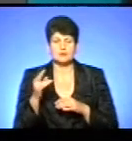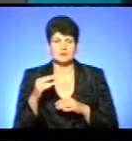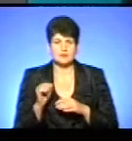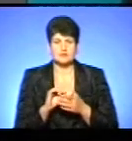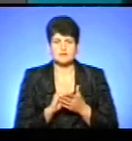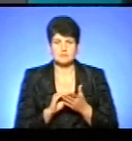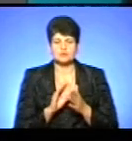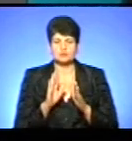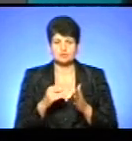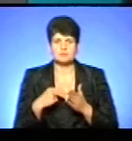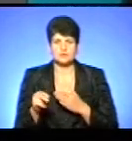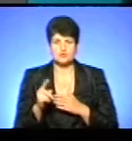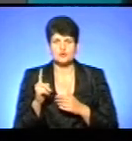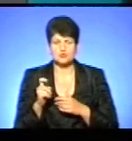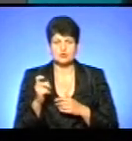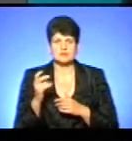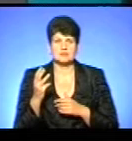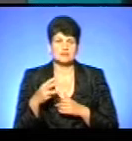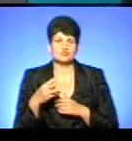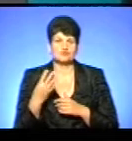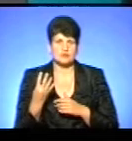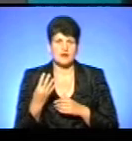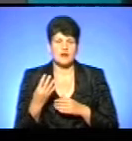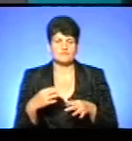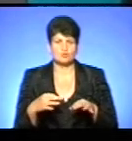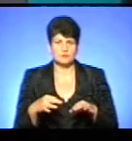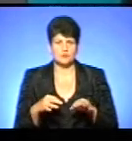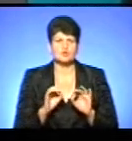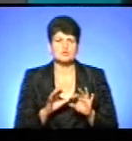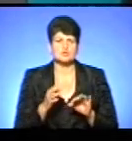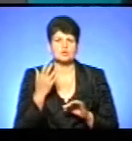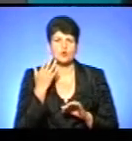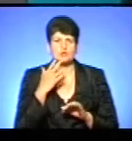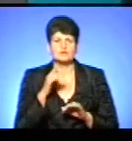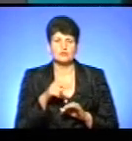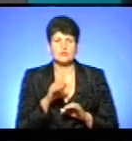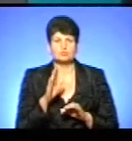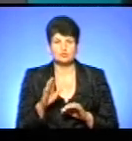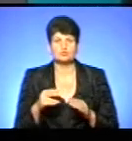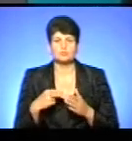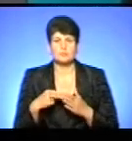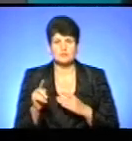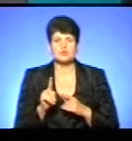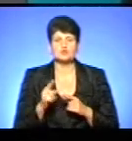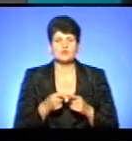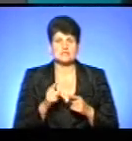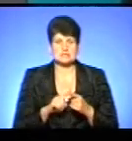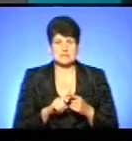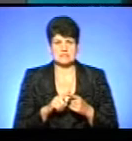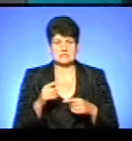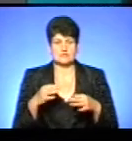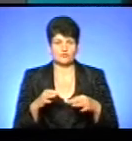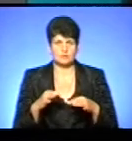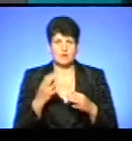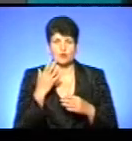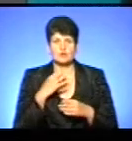написано, що буде придбано 134 автомобілі. Розкажіть, коли вони будуть придбані? Що це за автомобілі? Коли їх очікувати?